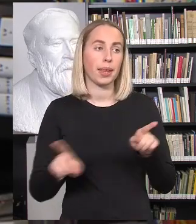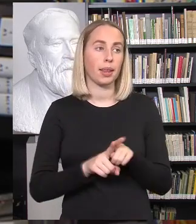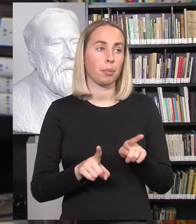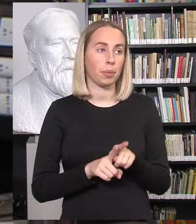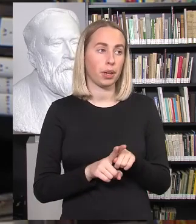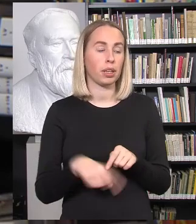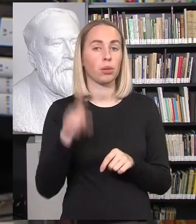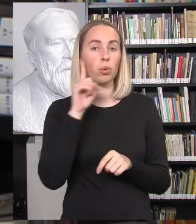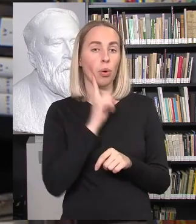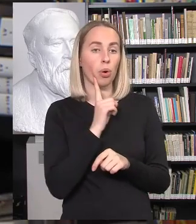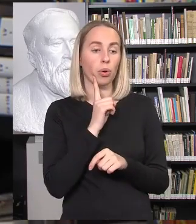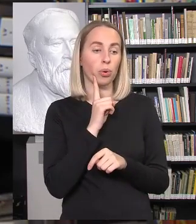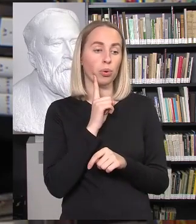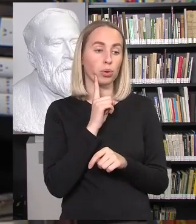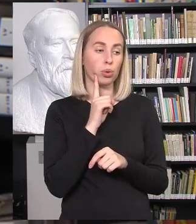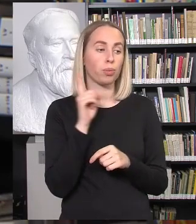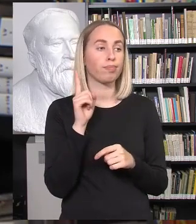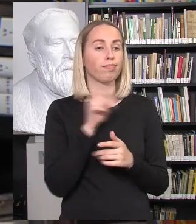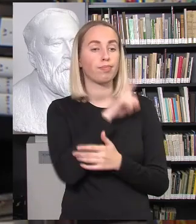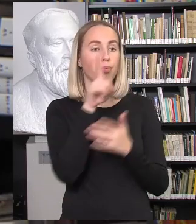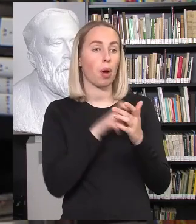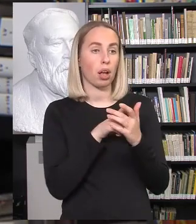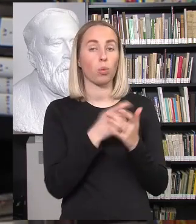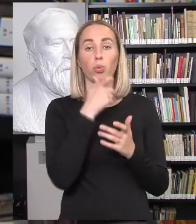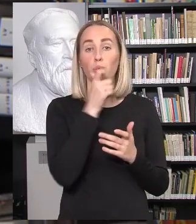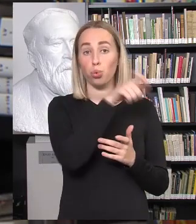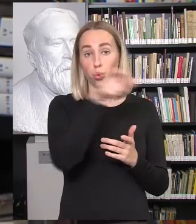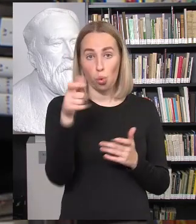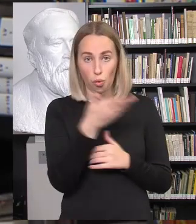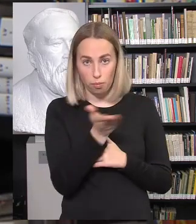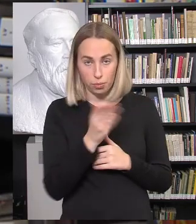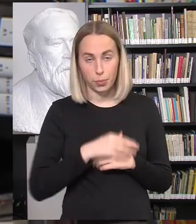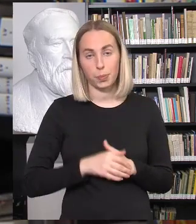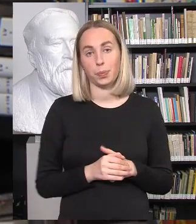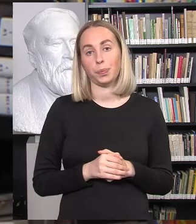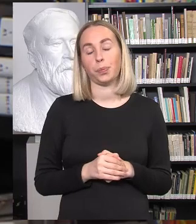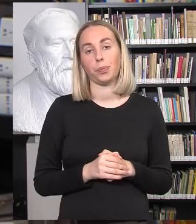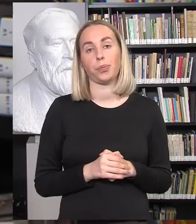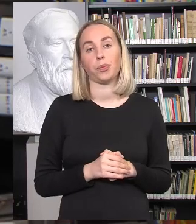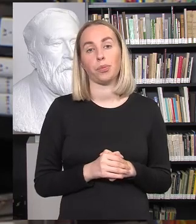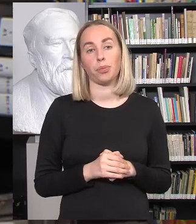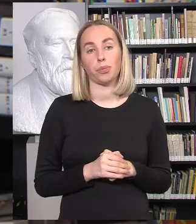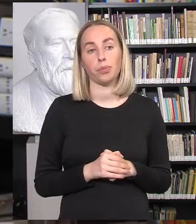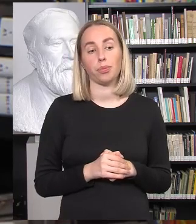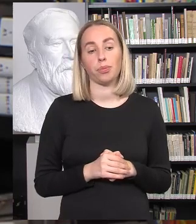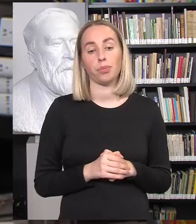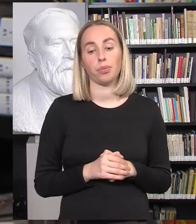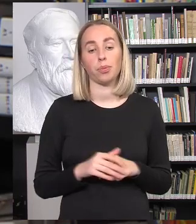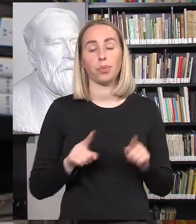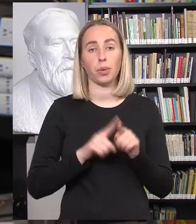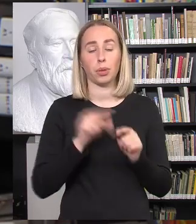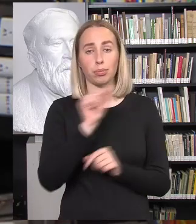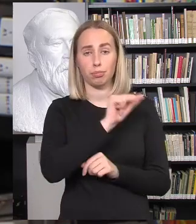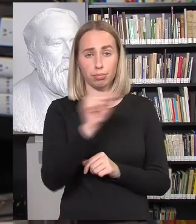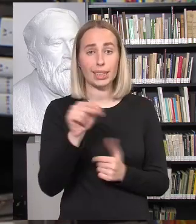dar užduoti vieną klausimą žiūrovams patiems. Primenu, kad pirmieji trys